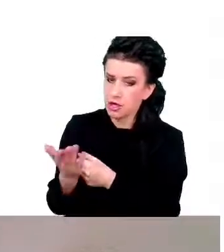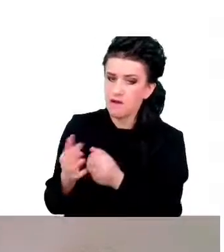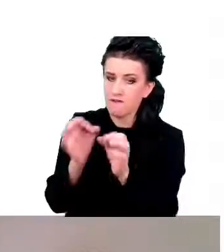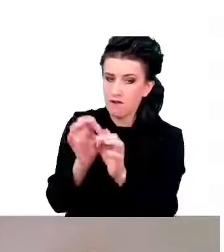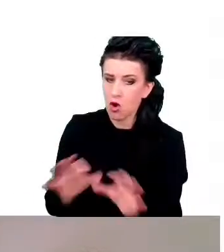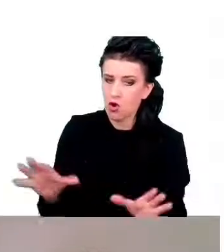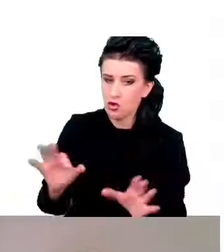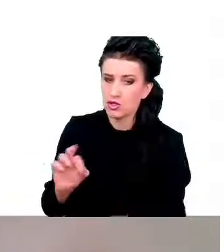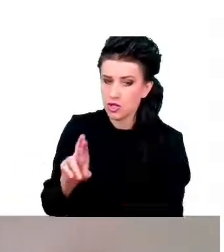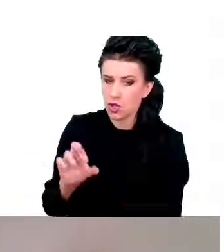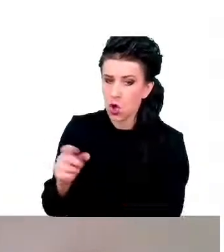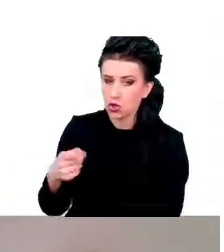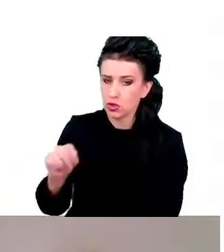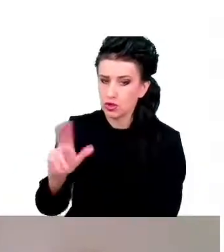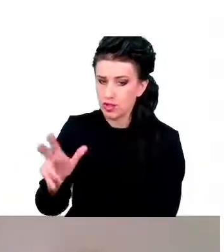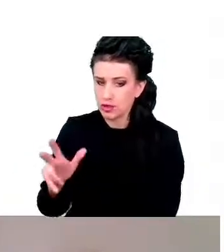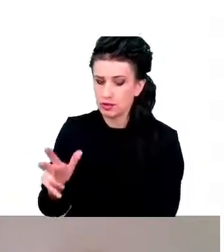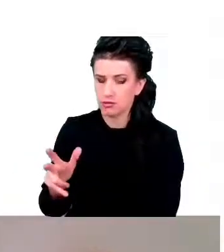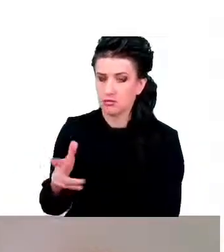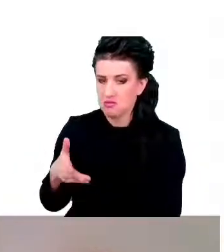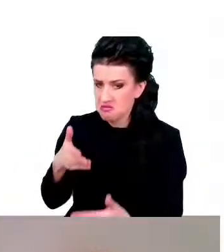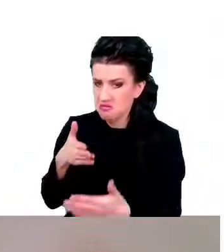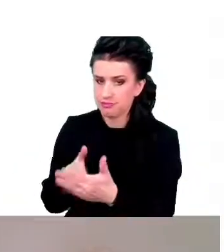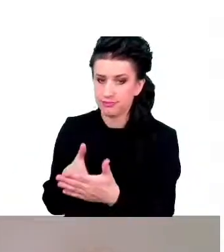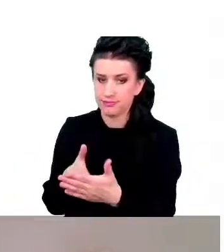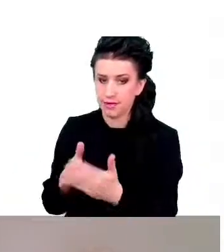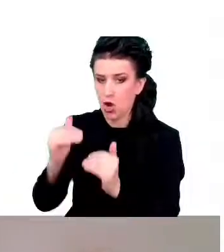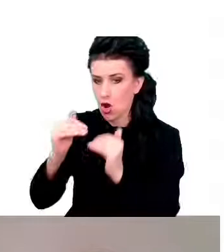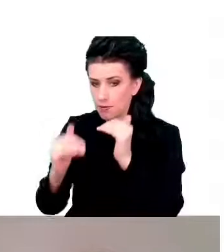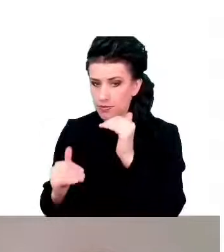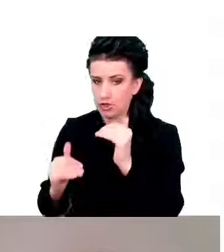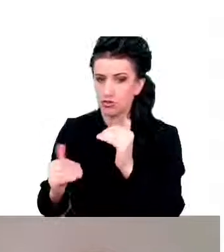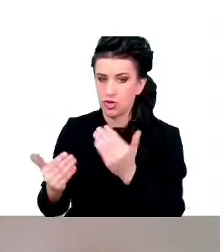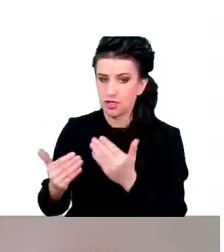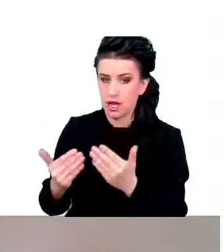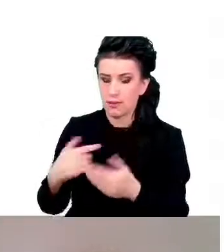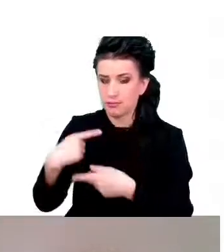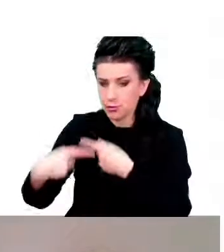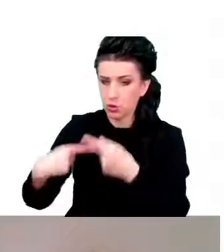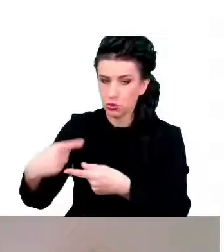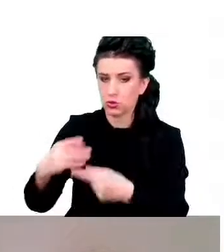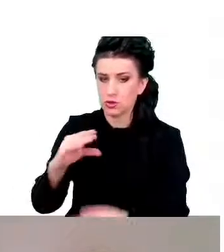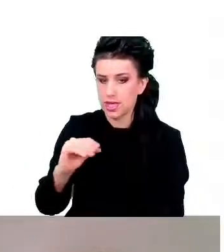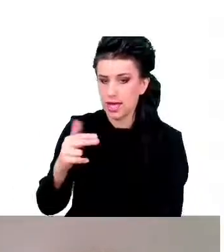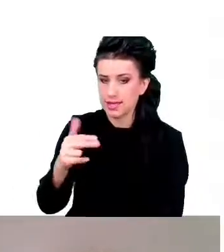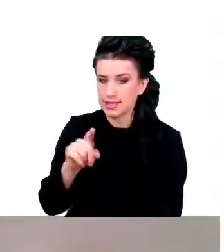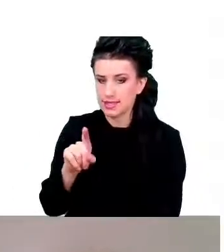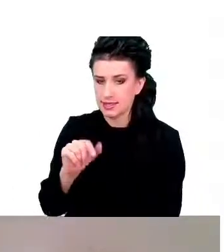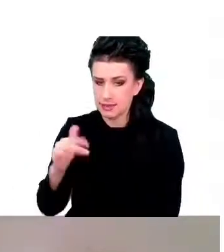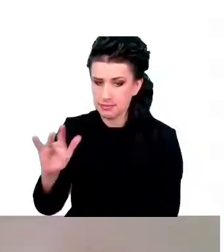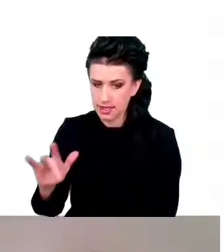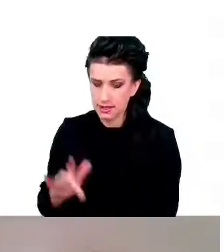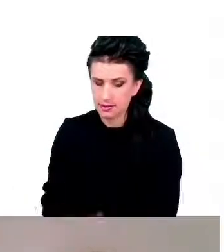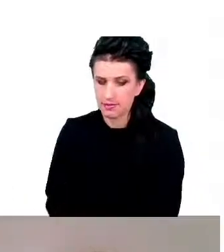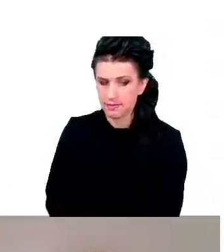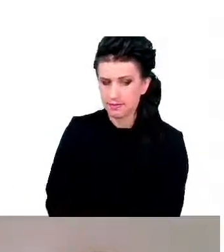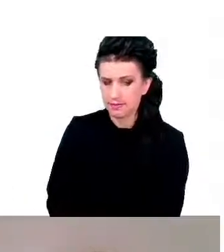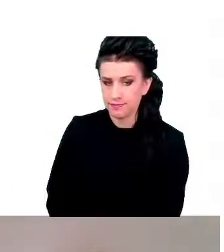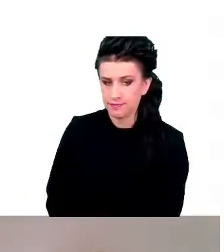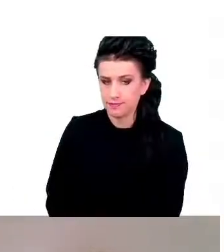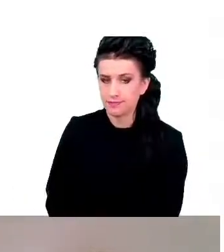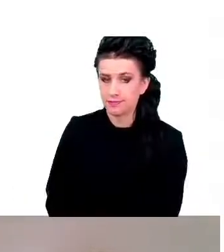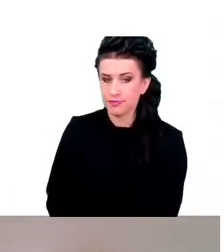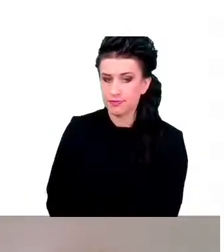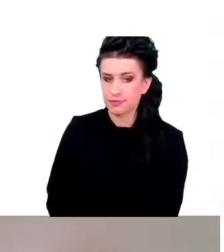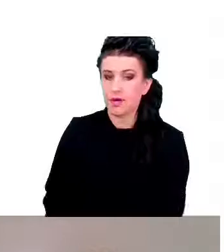na przykład obniżenia ekspresji czy produkcji enzymów antyoksydacyjnych. W tym momencie